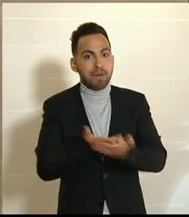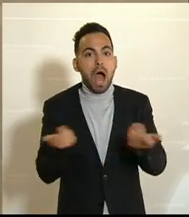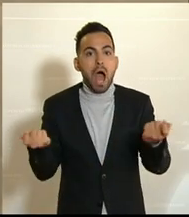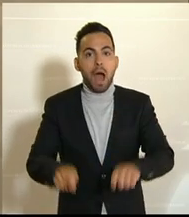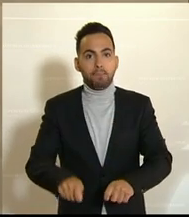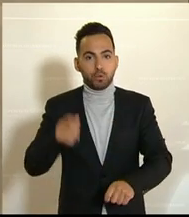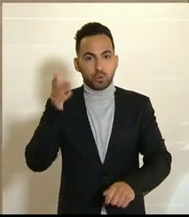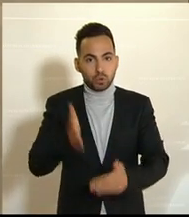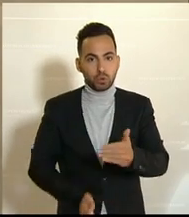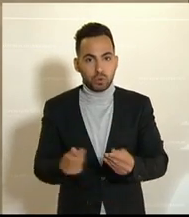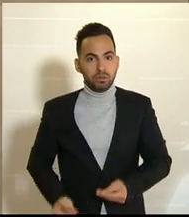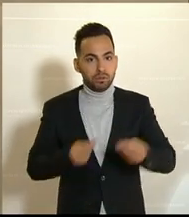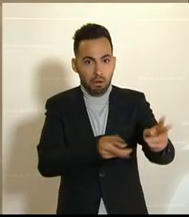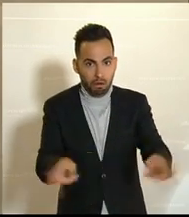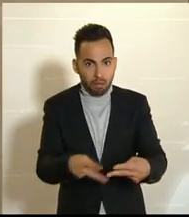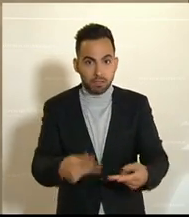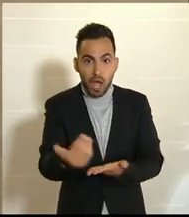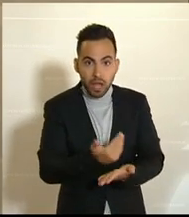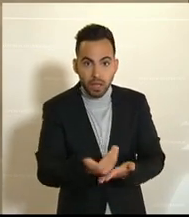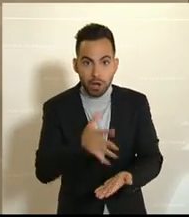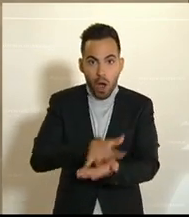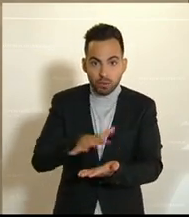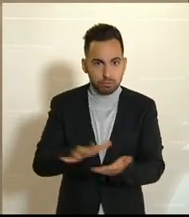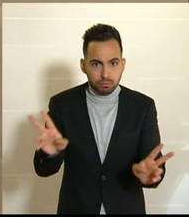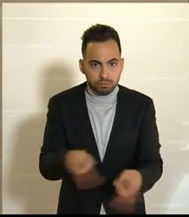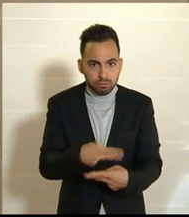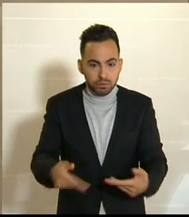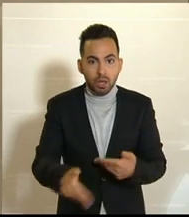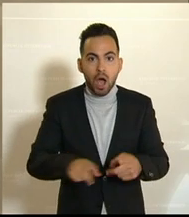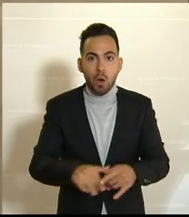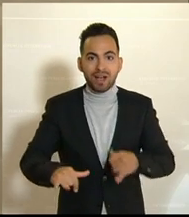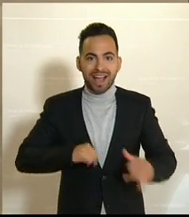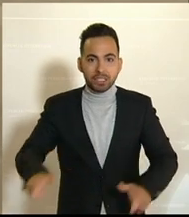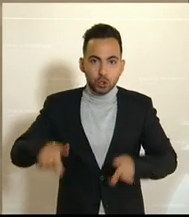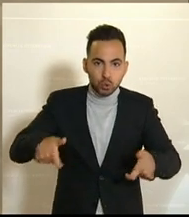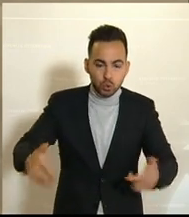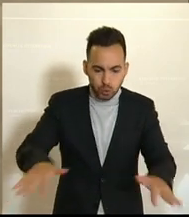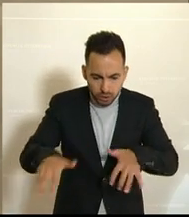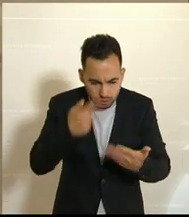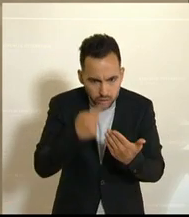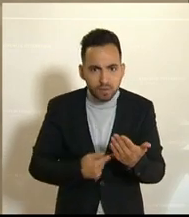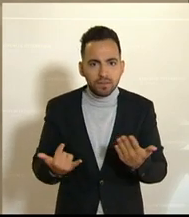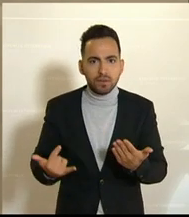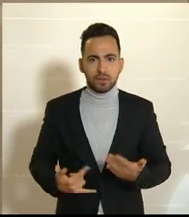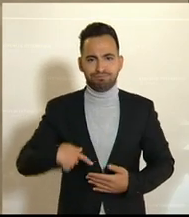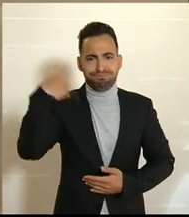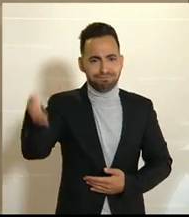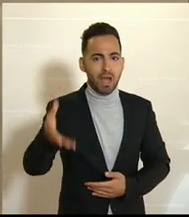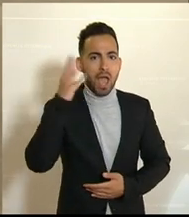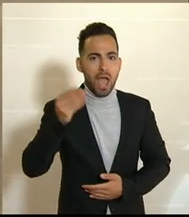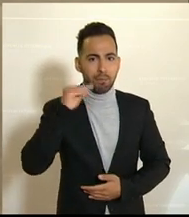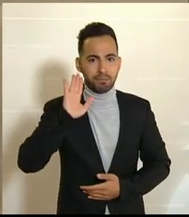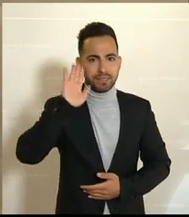nicht, weder Einnahmen- noch Ausgabenseitig. Und ein Kassasturz macht erst im Herbst Sinn und das bestätigen auch die